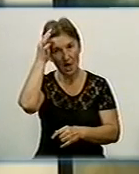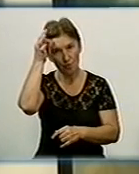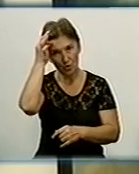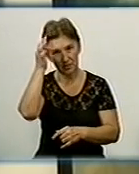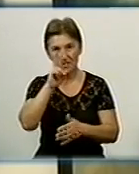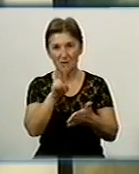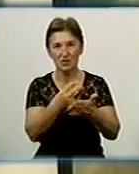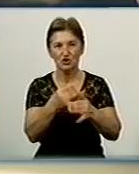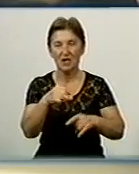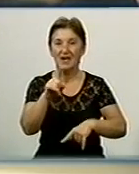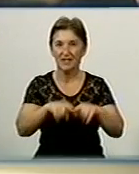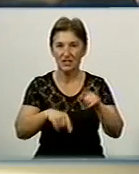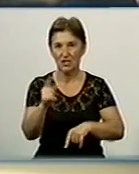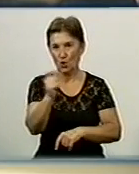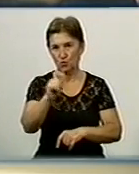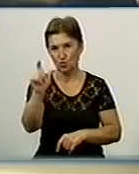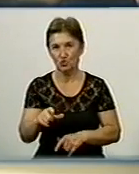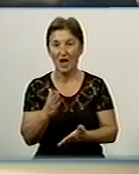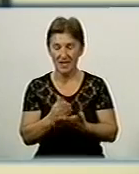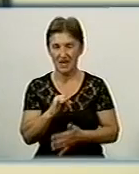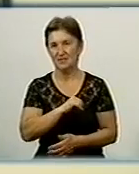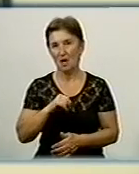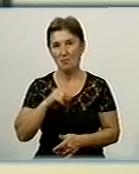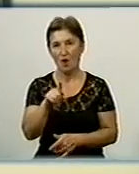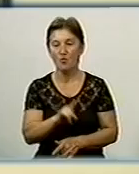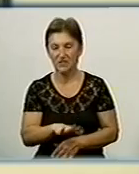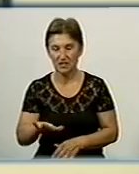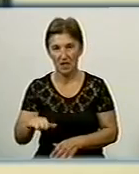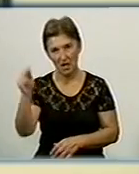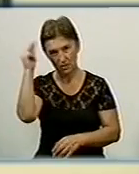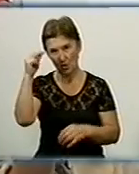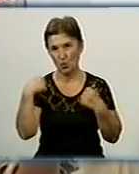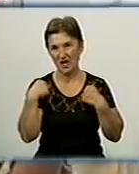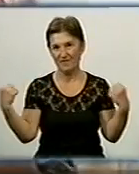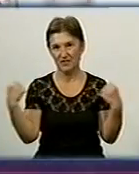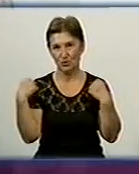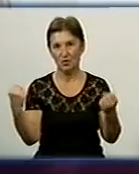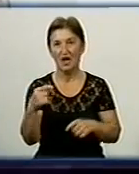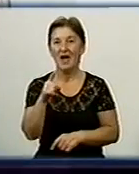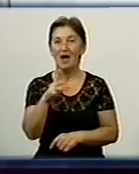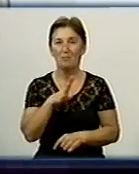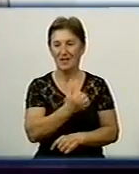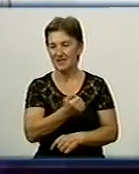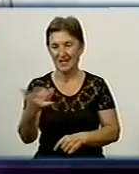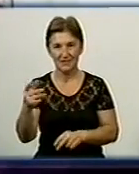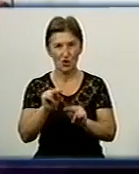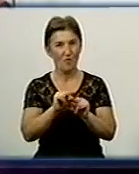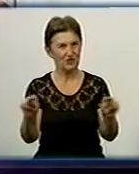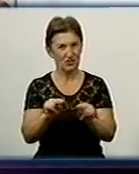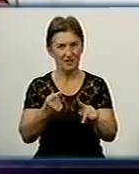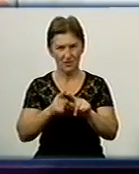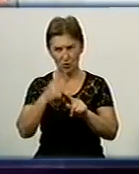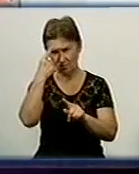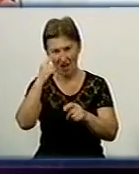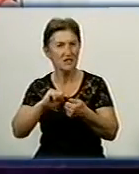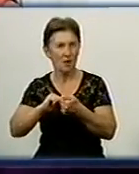зображені і рідні художниці. Є і вона сама у дитинстві на уроці фізкультури. Було декілька вчителів, які так запам'яталися. Я